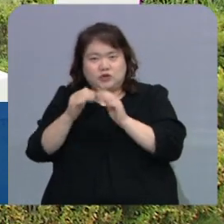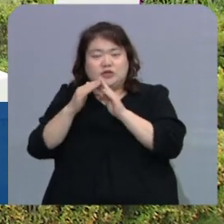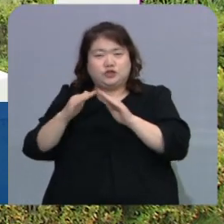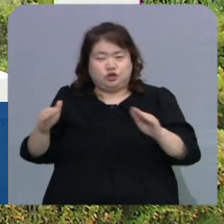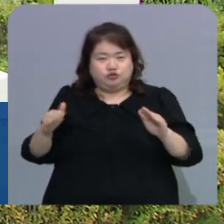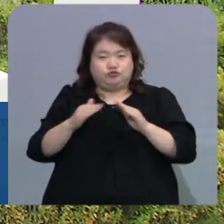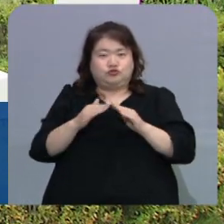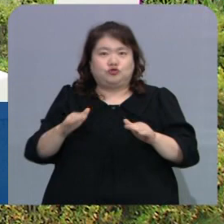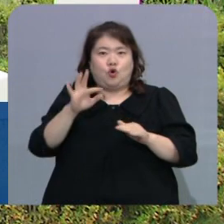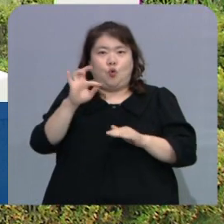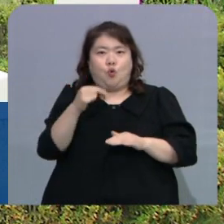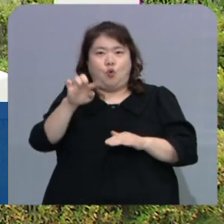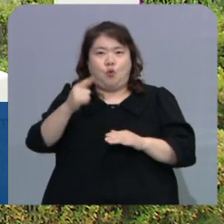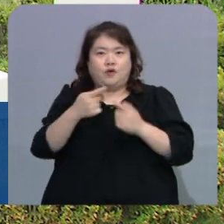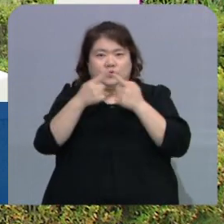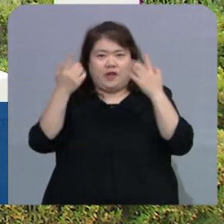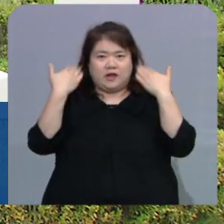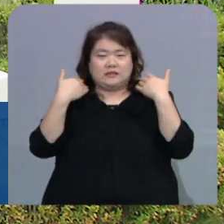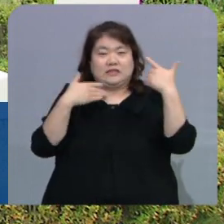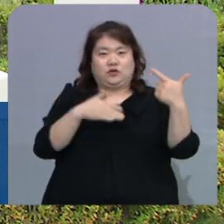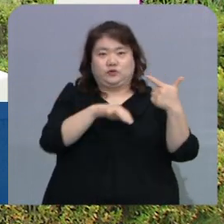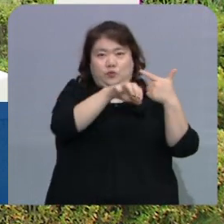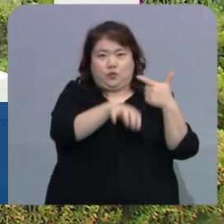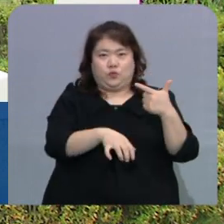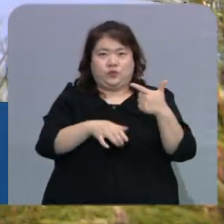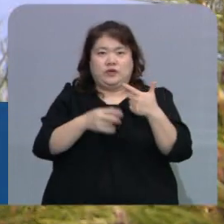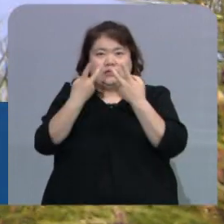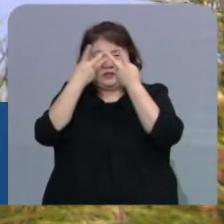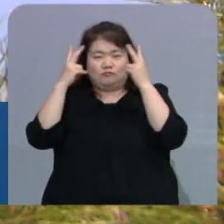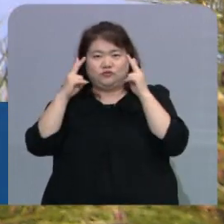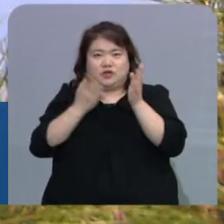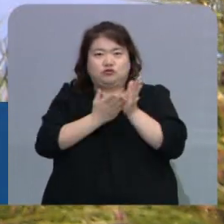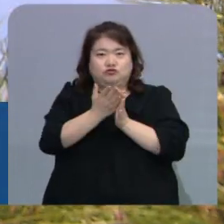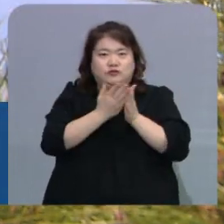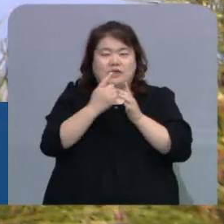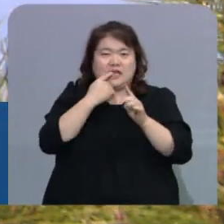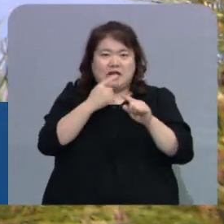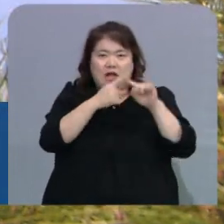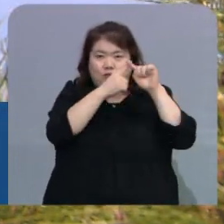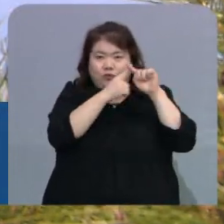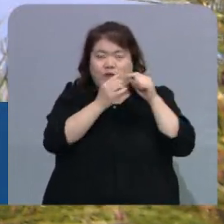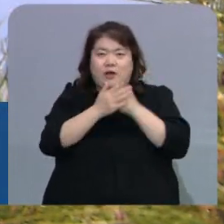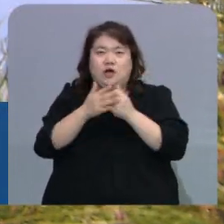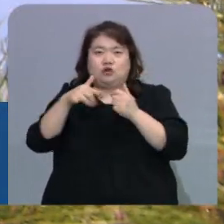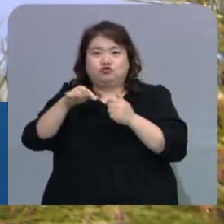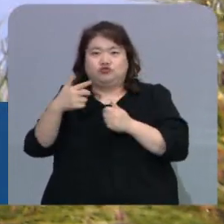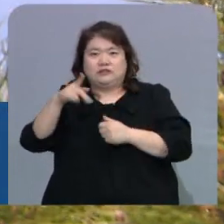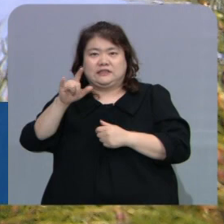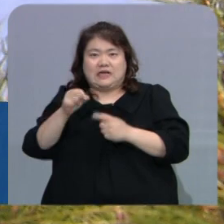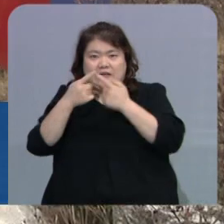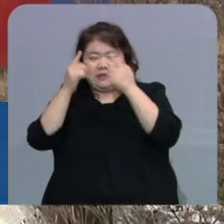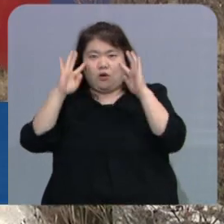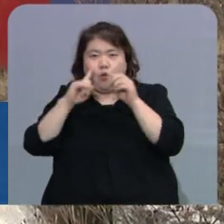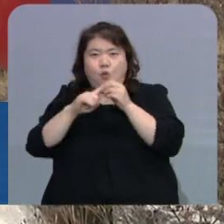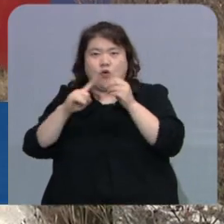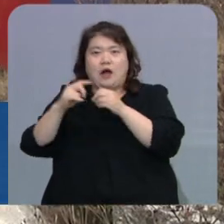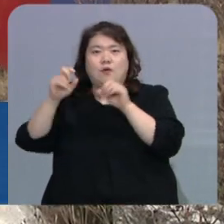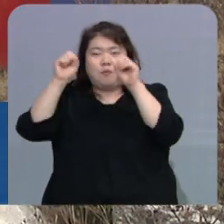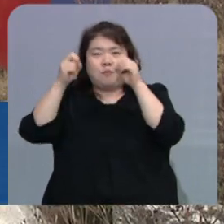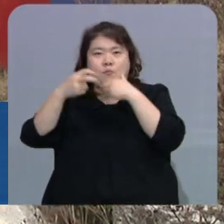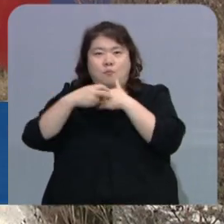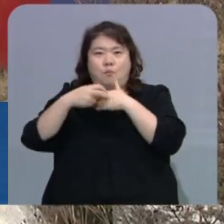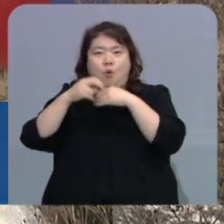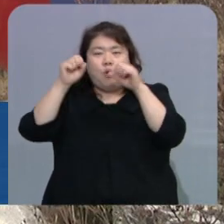전주대, 후원대 등 6곳이고, 전문대는 군산간호대와 군장대, 원광보건대,